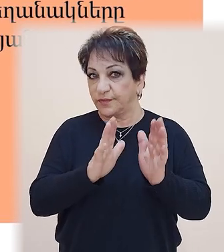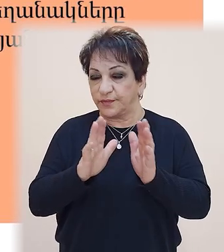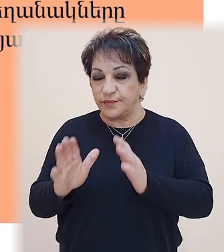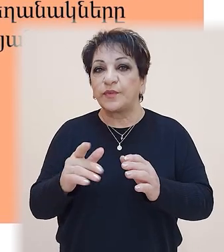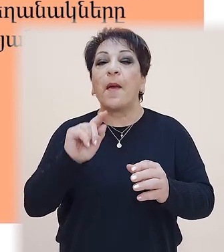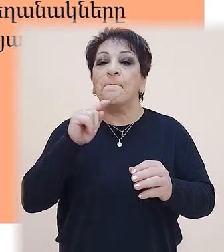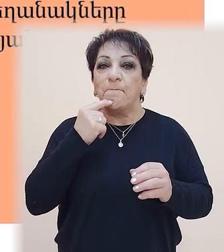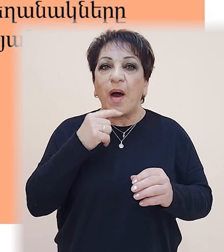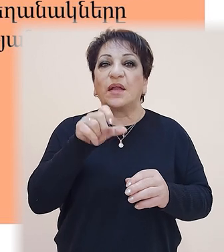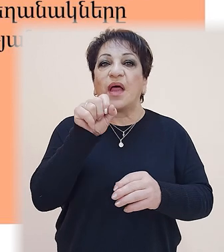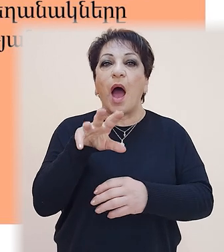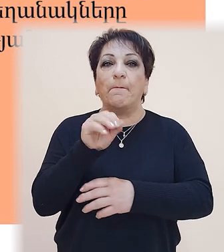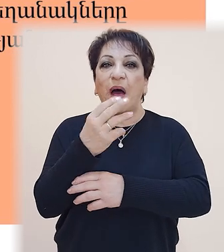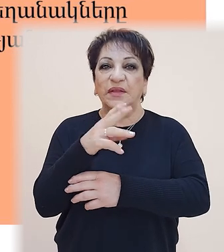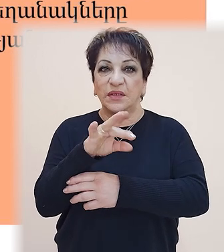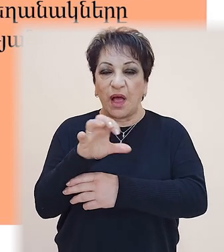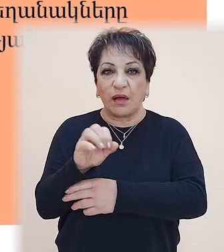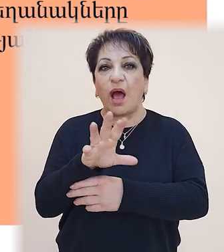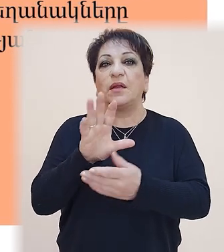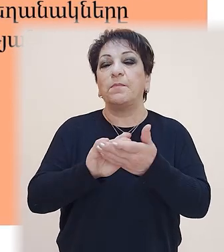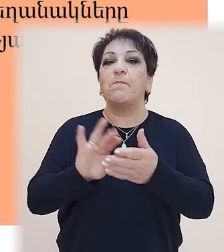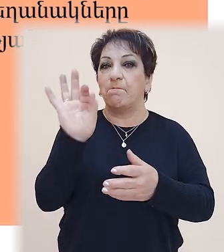համադասական նախադայության են թանուր բնութագրին,